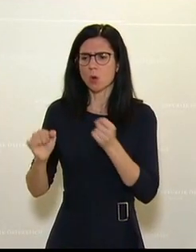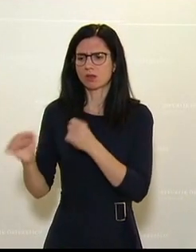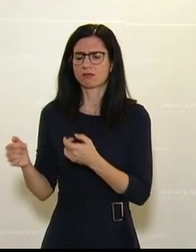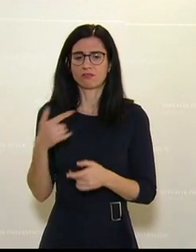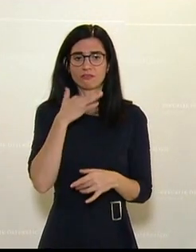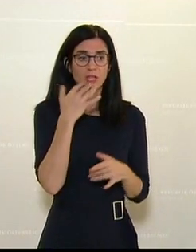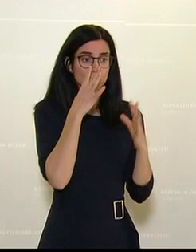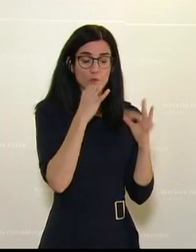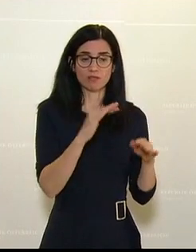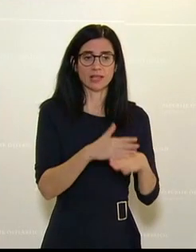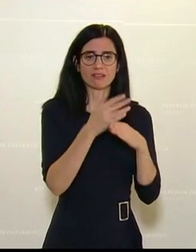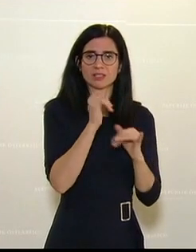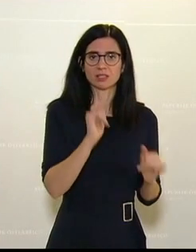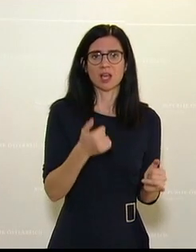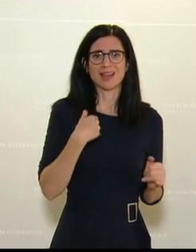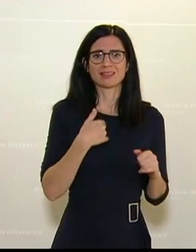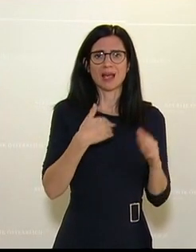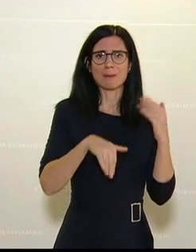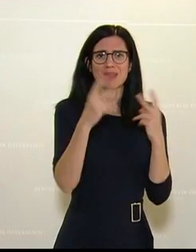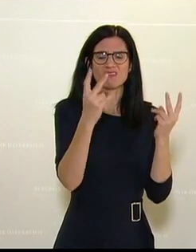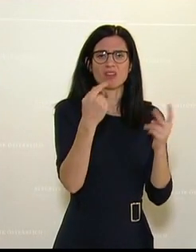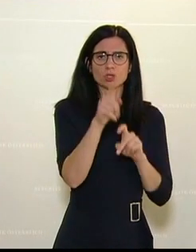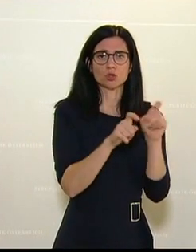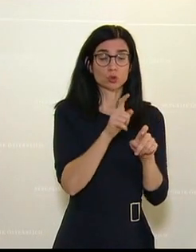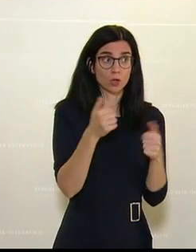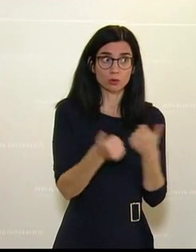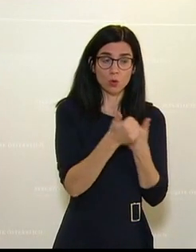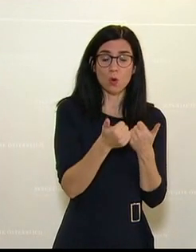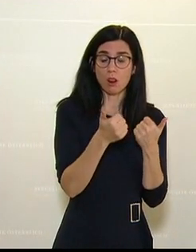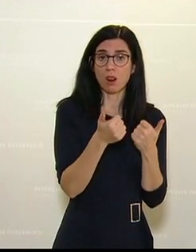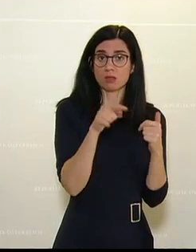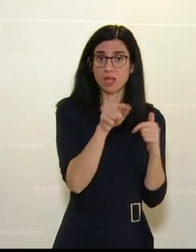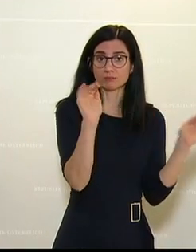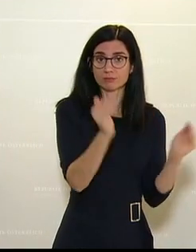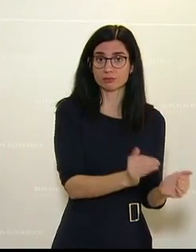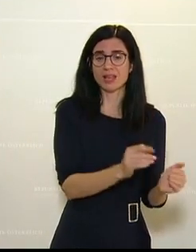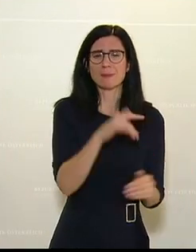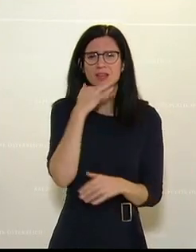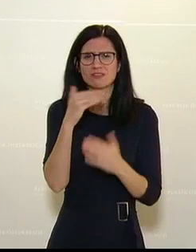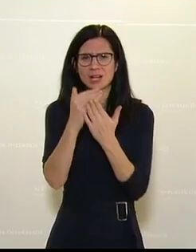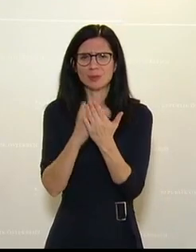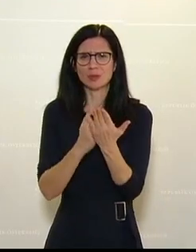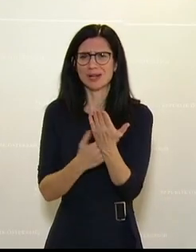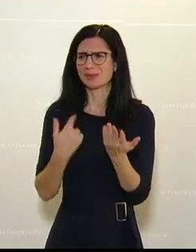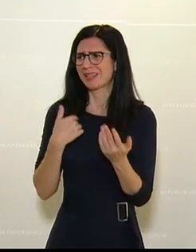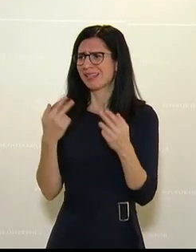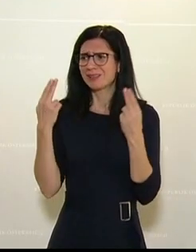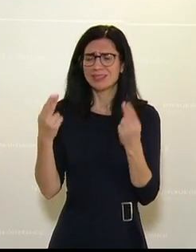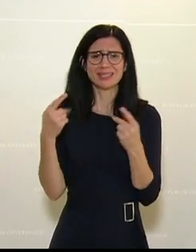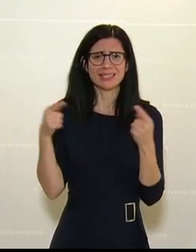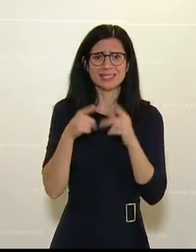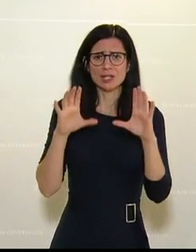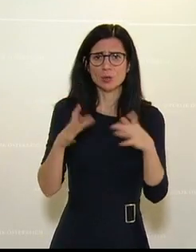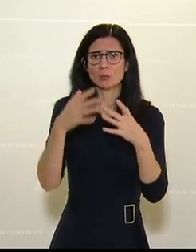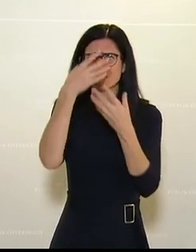viele, die sofort greifen. Ich habe es schon gesagt, die Reduktion der Mehrwertsteuer war eine tolle Geschichte. Aber es gibt viele Programme, wo einfach wichtige Zielgruppen